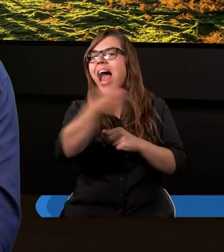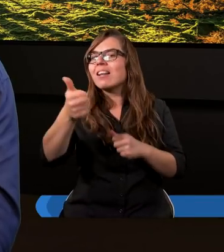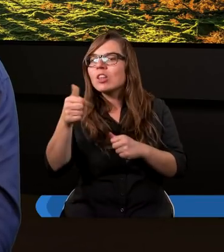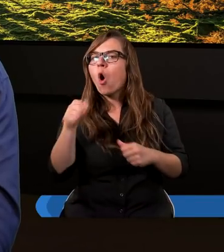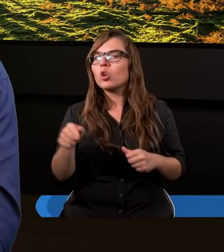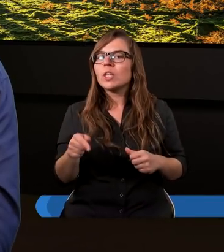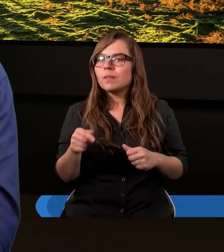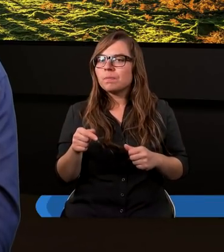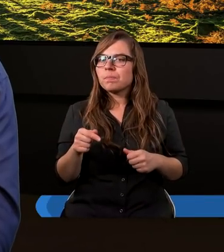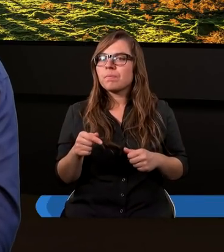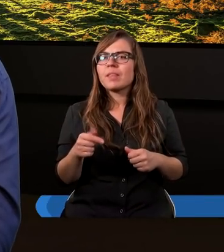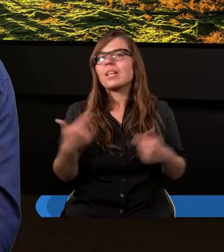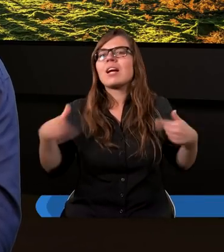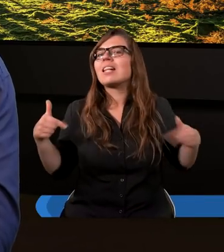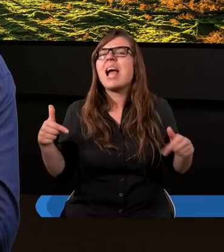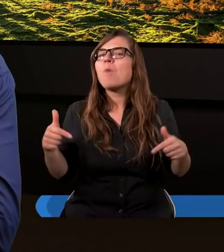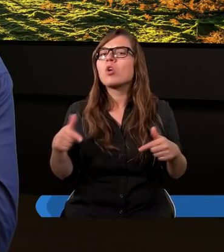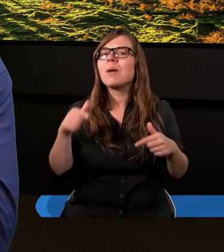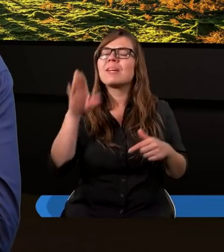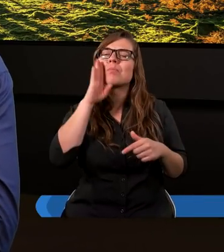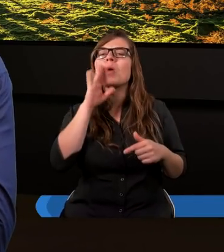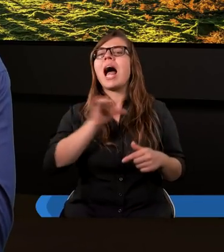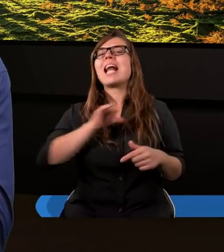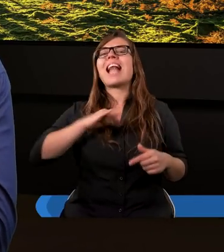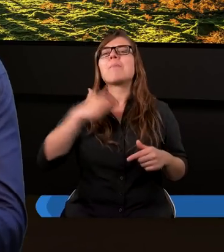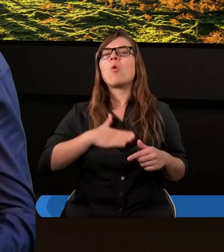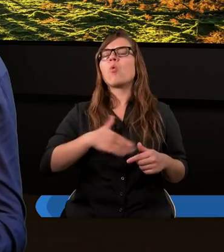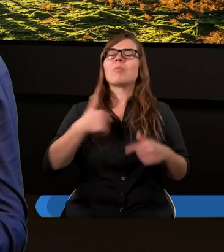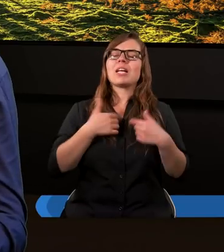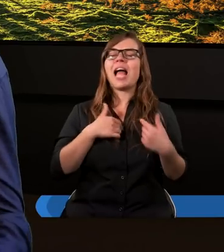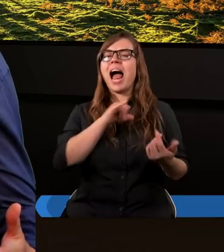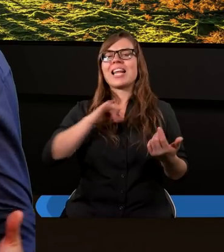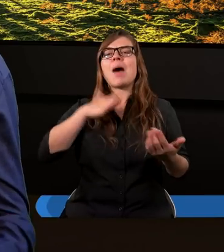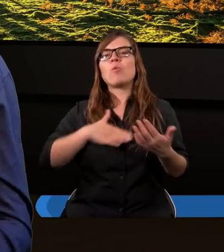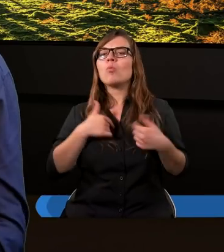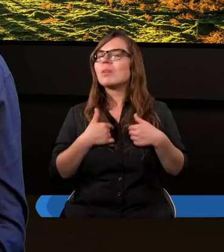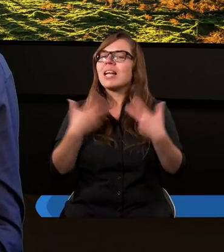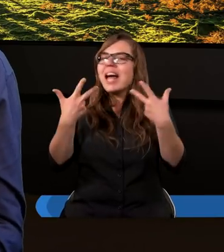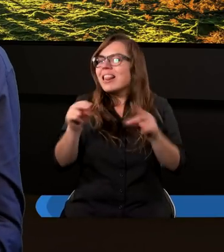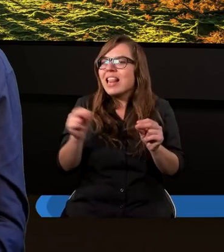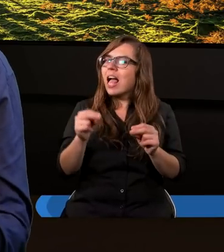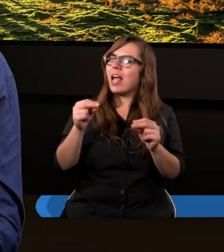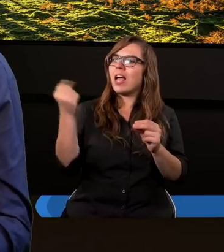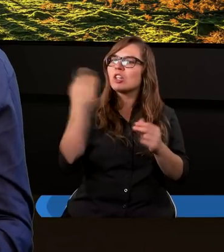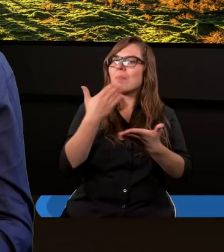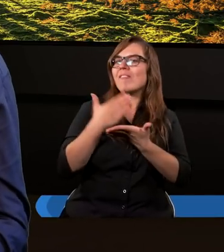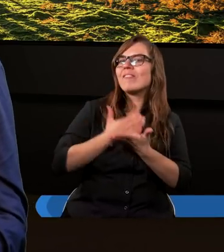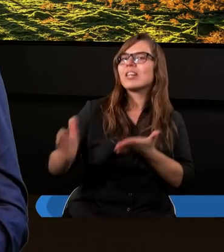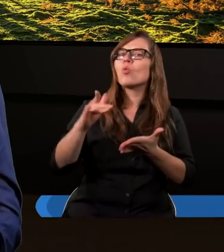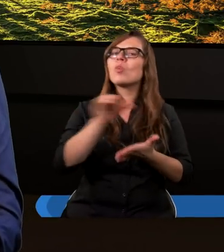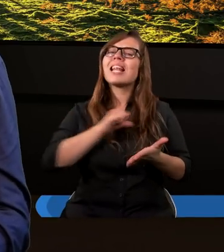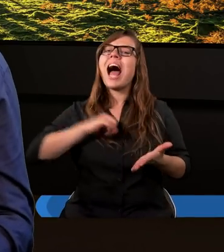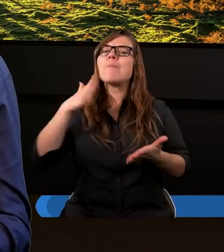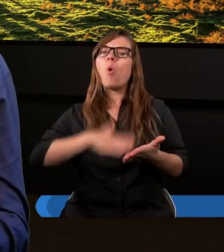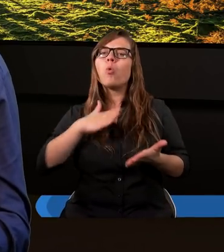nie może być samolubna. W jedności nie ma miejsca na samolubstwo, nie. Jak ma być jedność, mamy